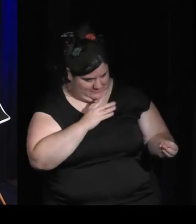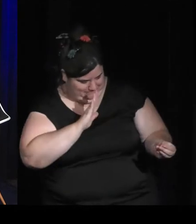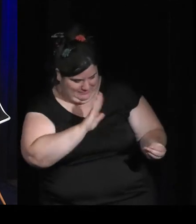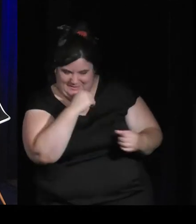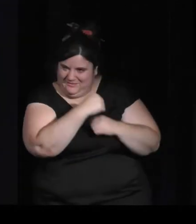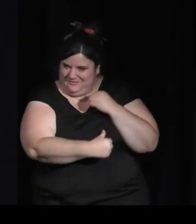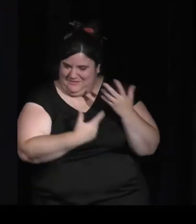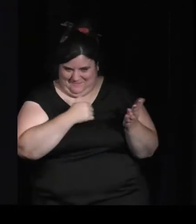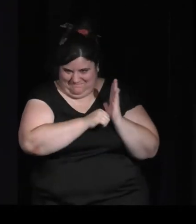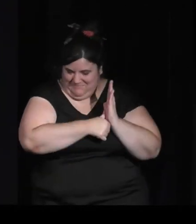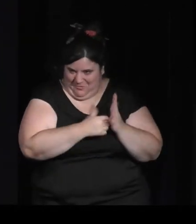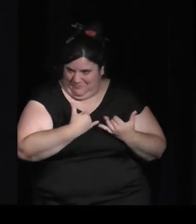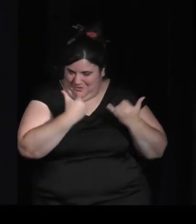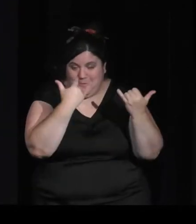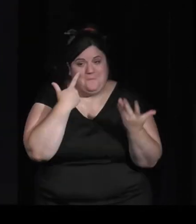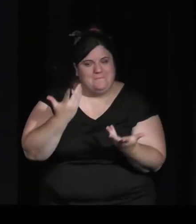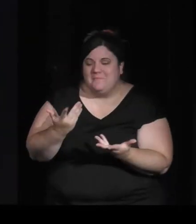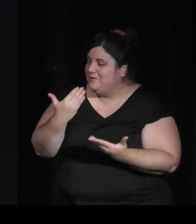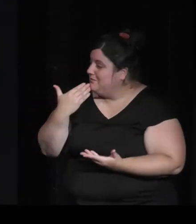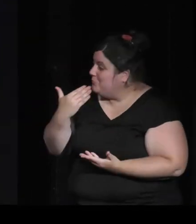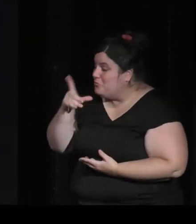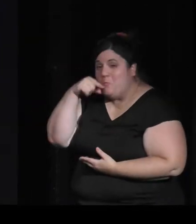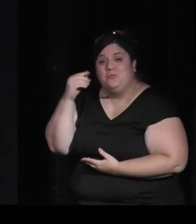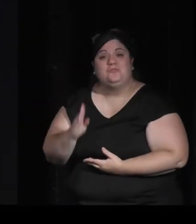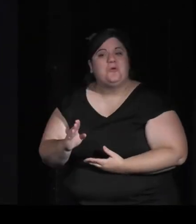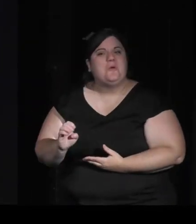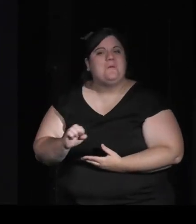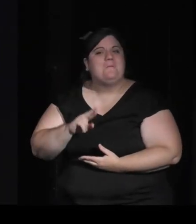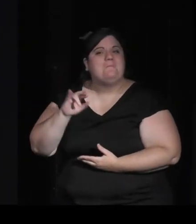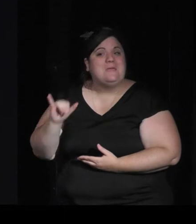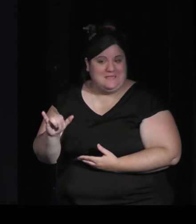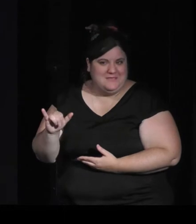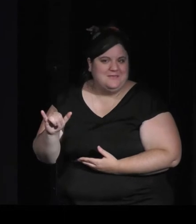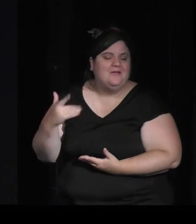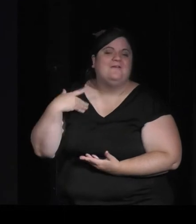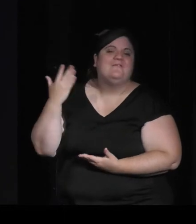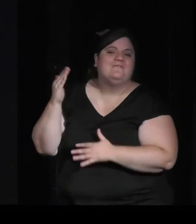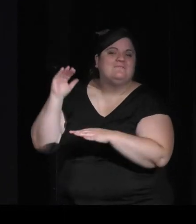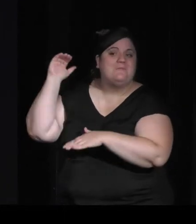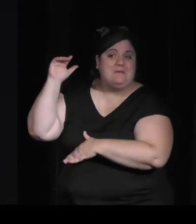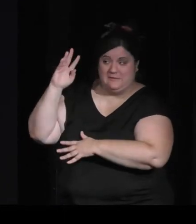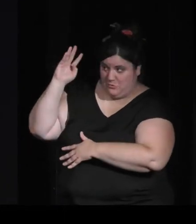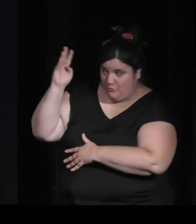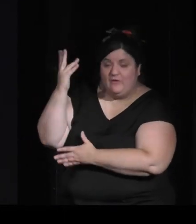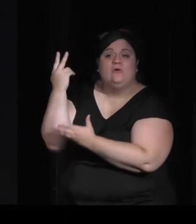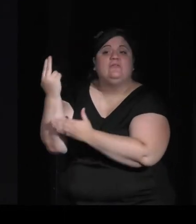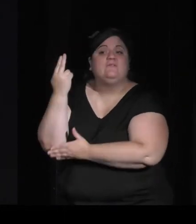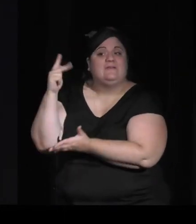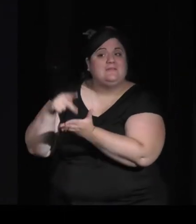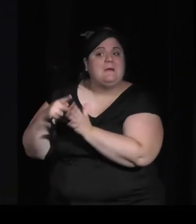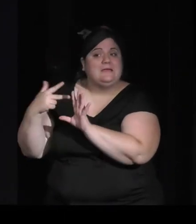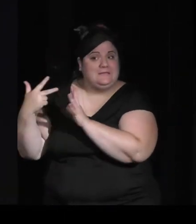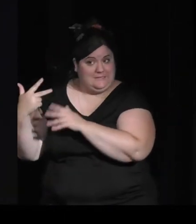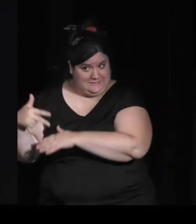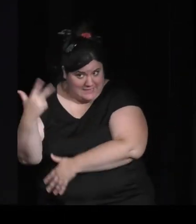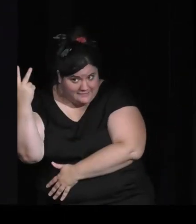Donc, vous êtes maître de conférence. Alors, j'espère que les ménottes sont bonnes à l'Université Paris 13. C'est pas tout à fait... Non, non, ça a changé de nom.